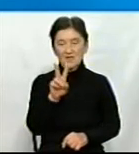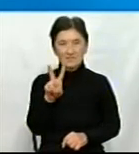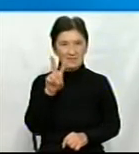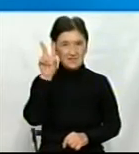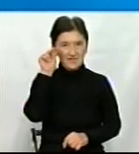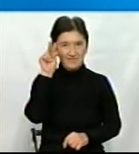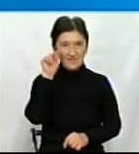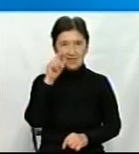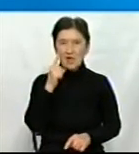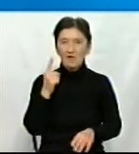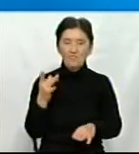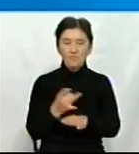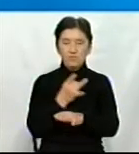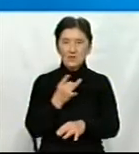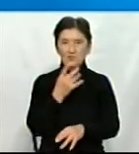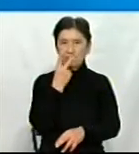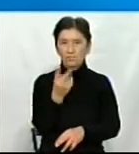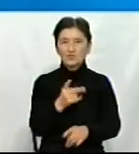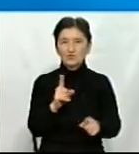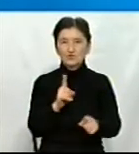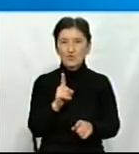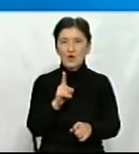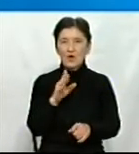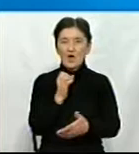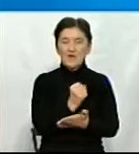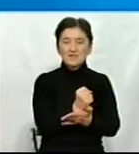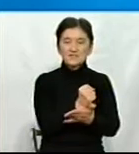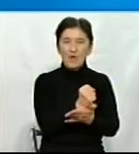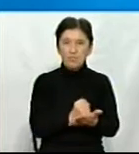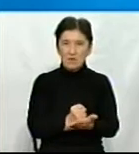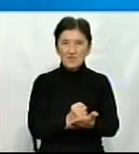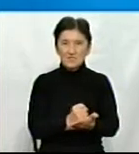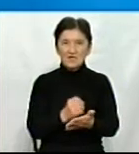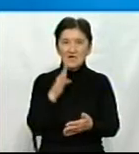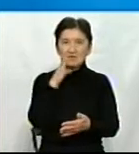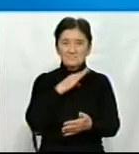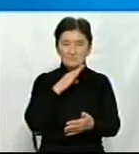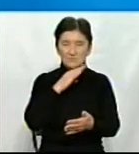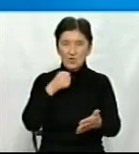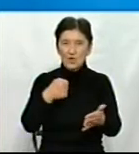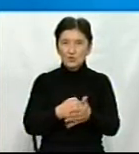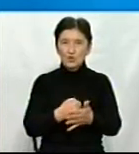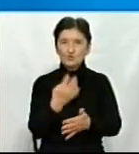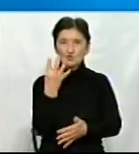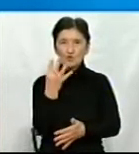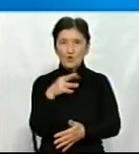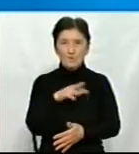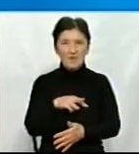Вперше, ми побачили, що запаси вологих ґрунтів, метровому шарі ґрунту, можуть знижуватися до 4 міліметрів,